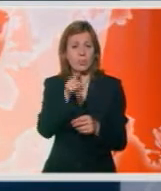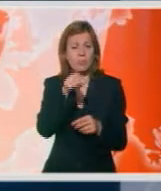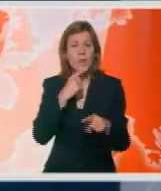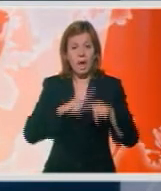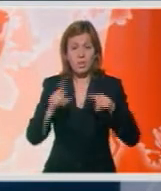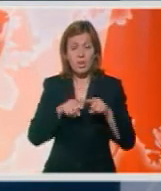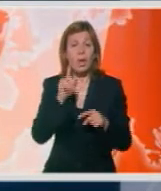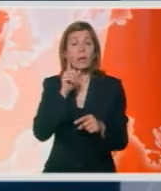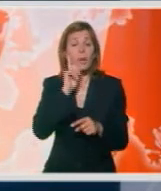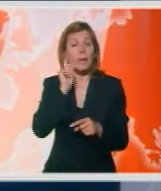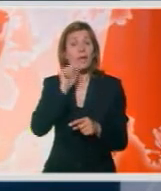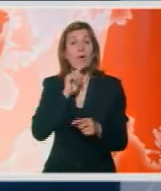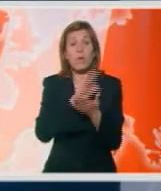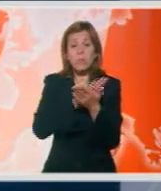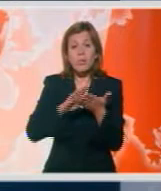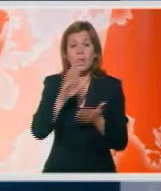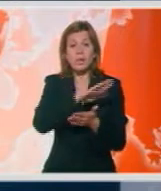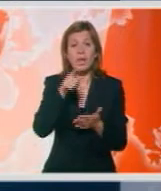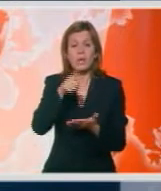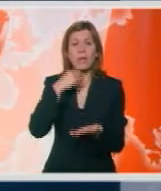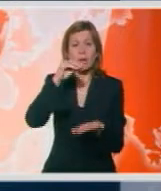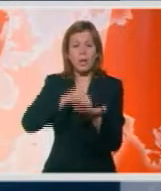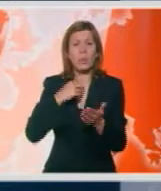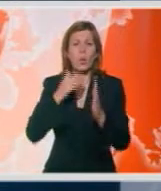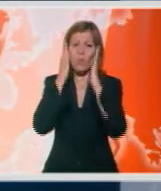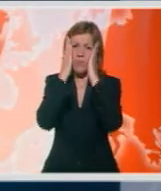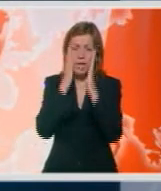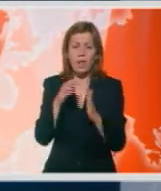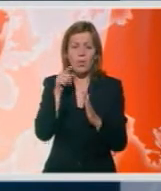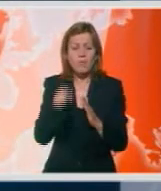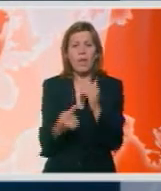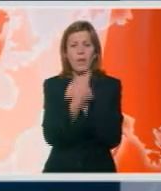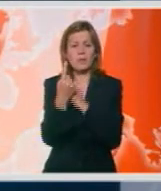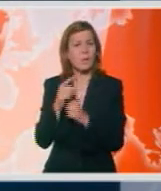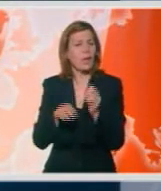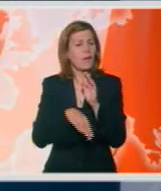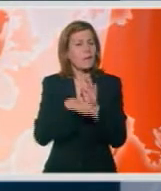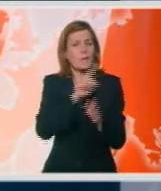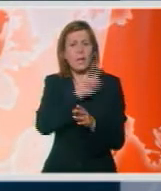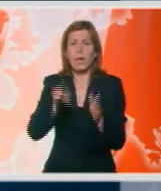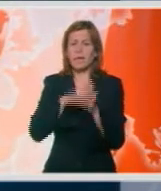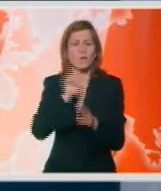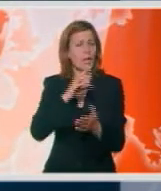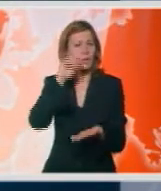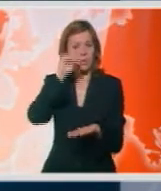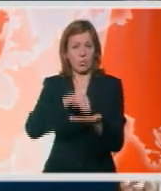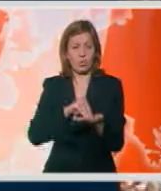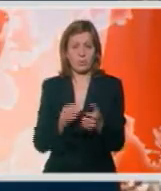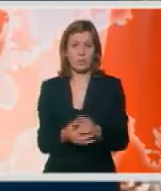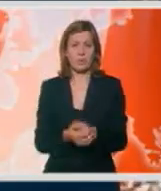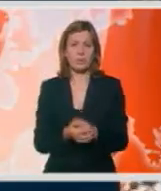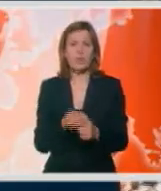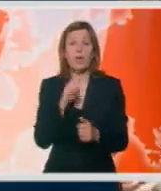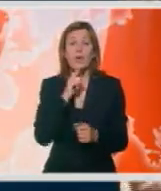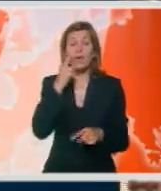roditelje koji su pustili svoju decu na ovakav događaj, uveravam da se ovakav incident nikada više neće dogoditi. Ko je